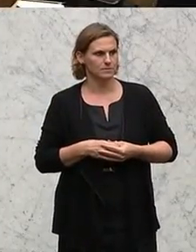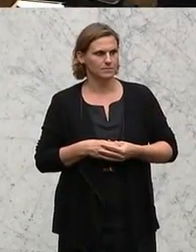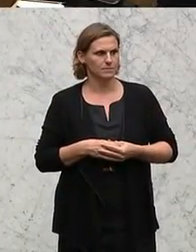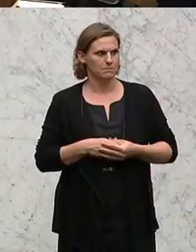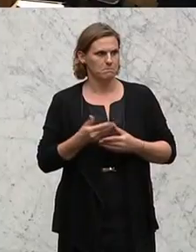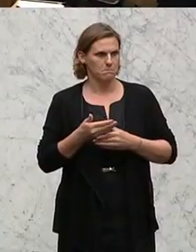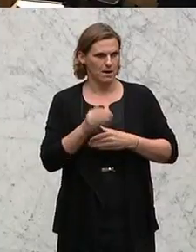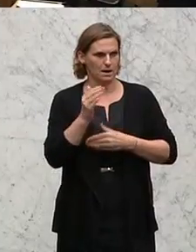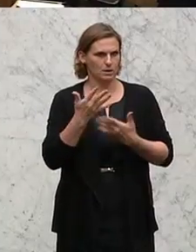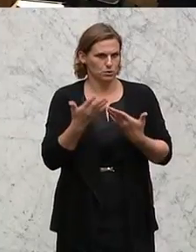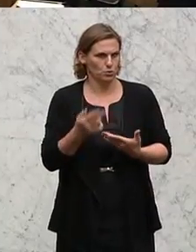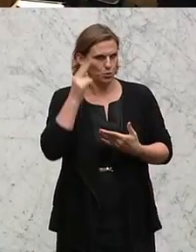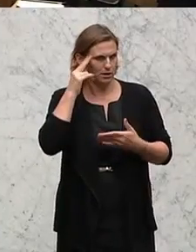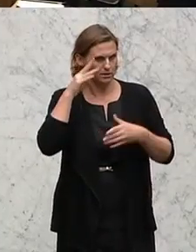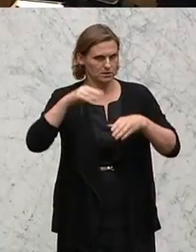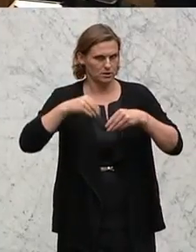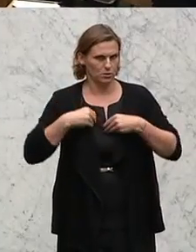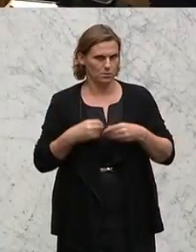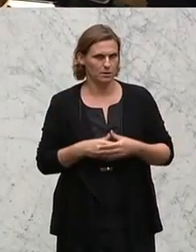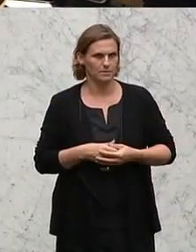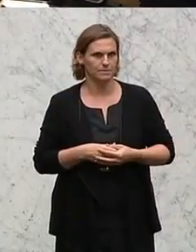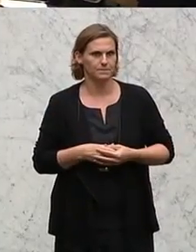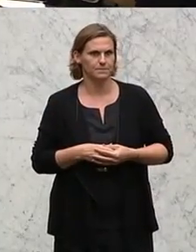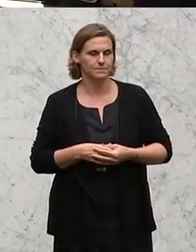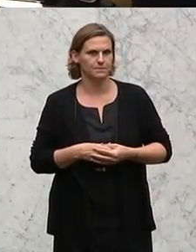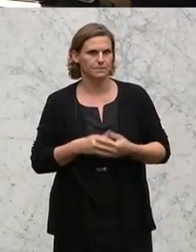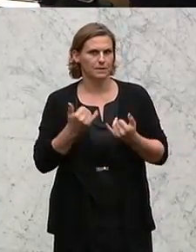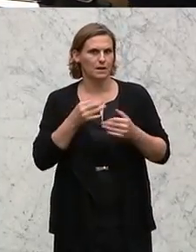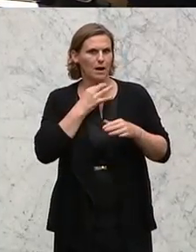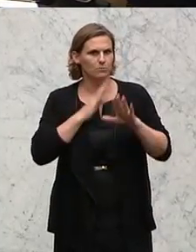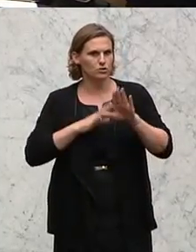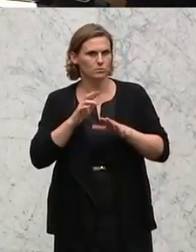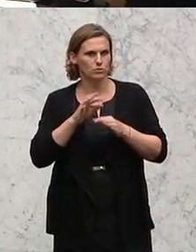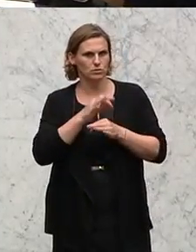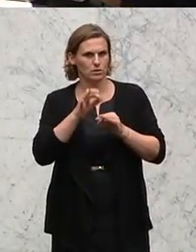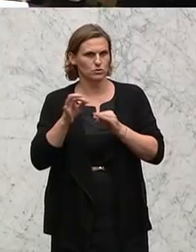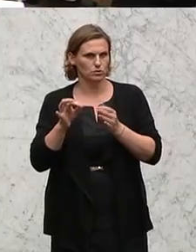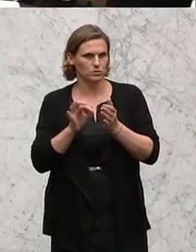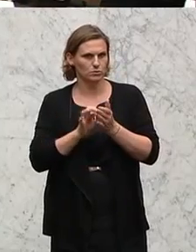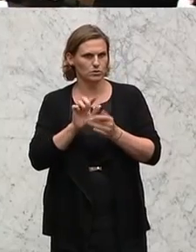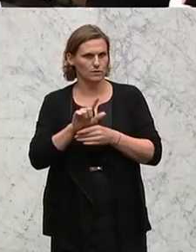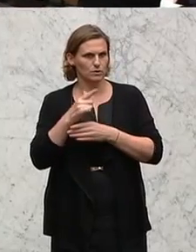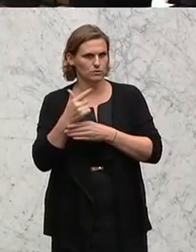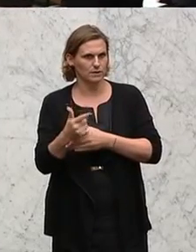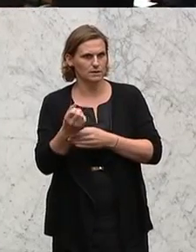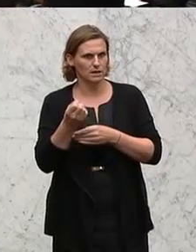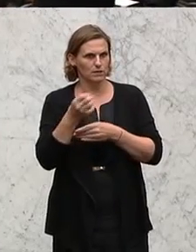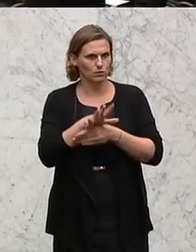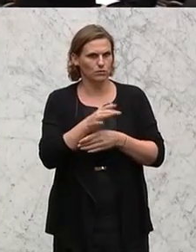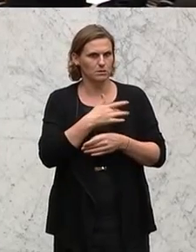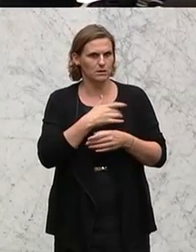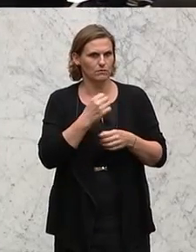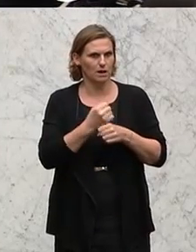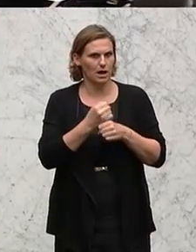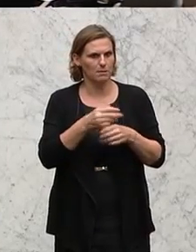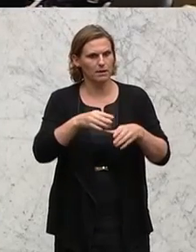mit Mehrheit so zur Kenntnis genommen. Wir kommen zur Abstimmung über den Tagesordnungspunkt 22. Entwurf betreffend